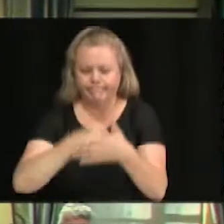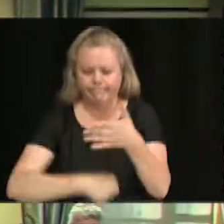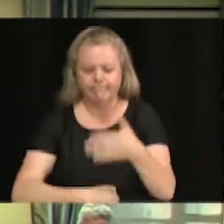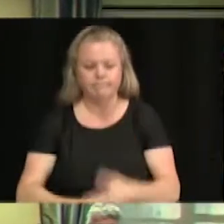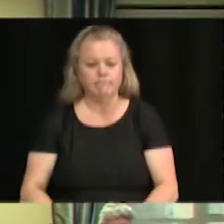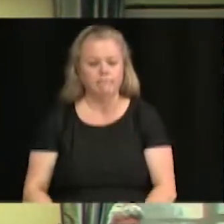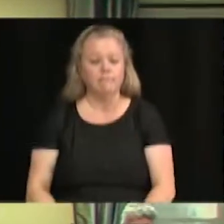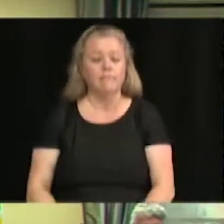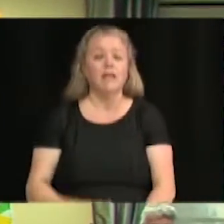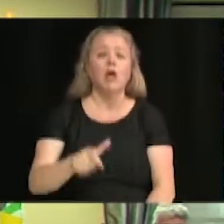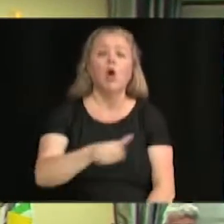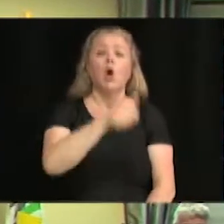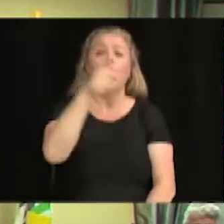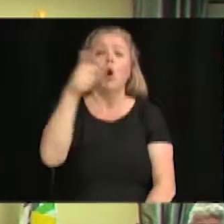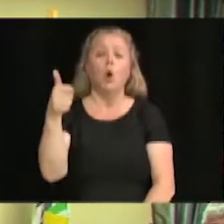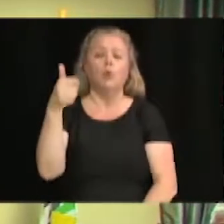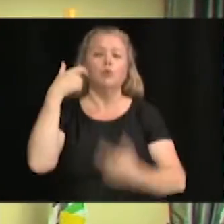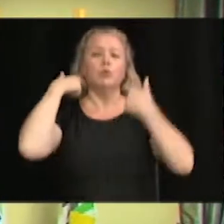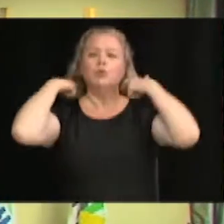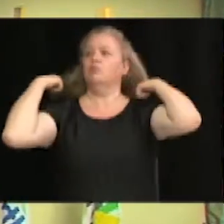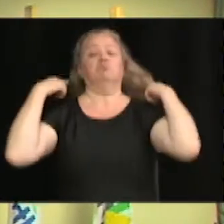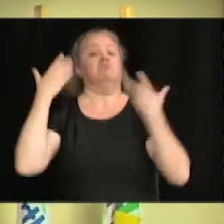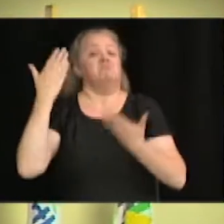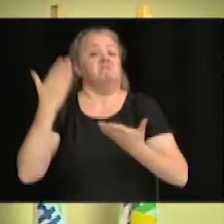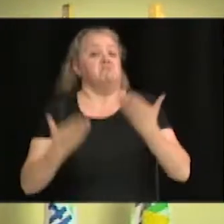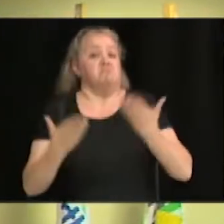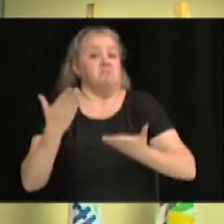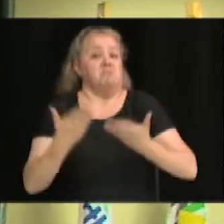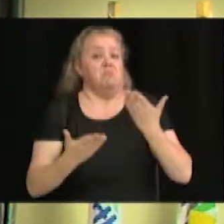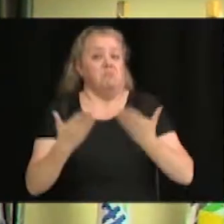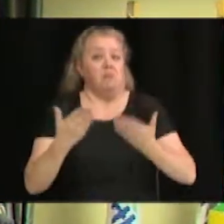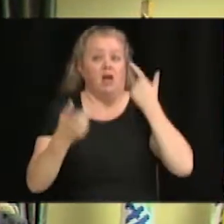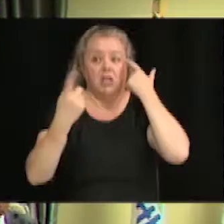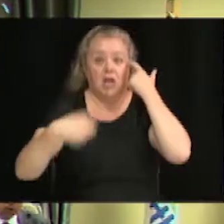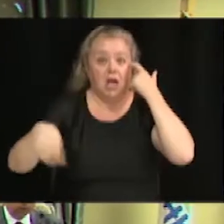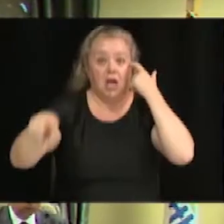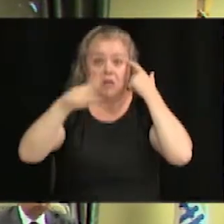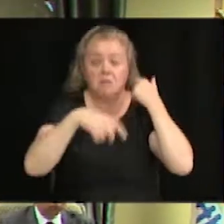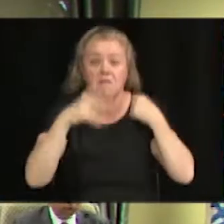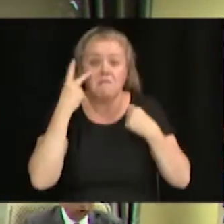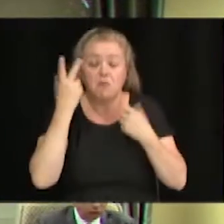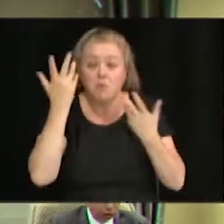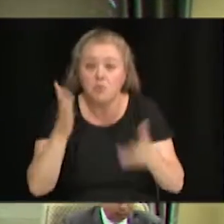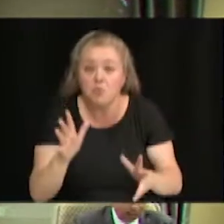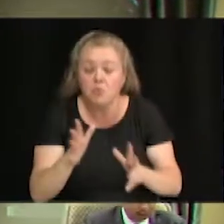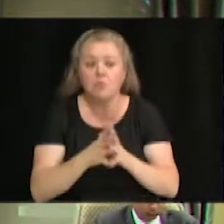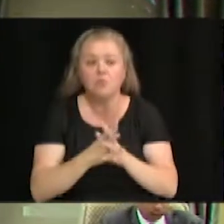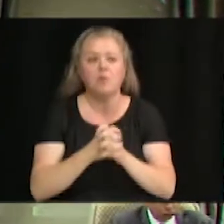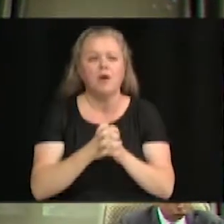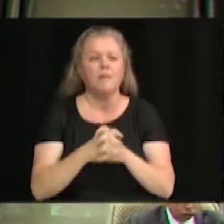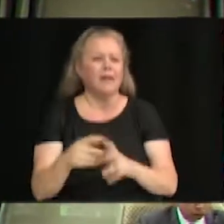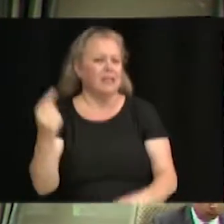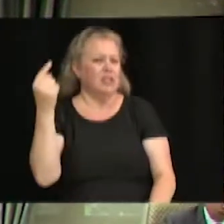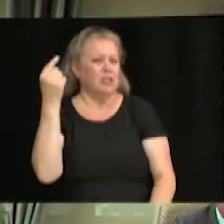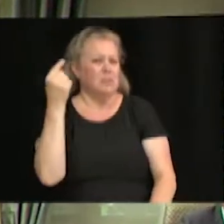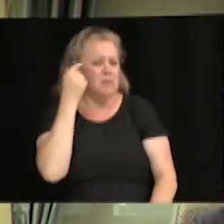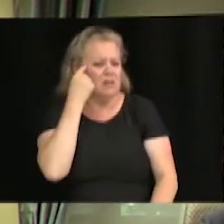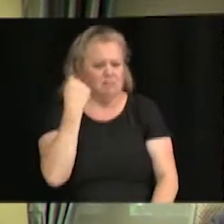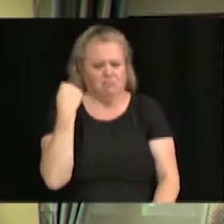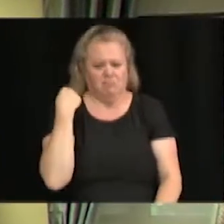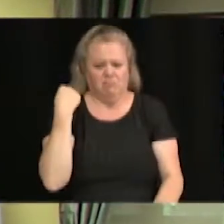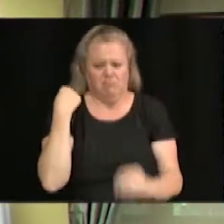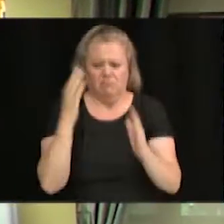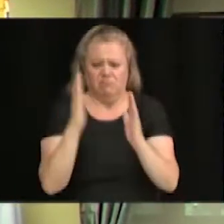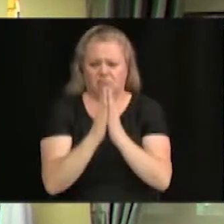Un autre classement, peut-être que les gens en ont pris connaissance, mais je pense que le magazine vient tout juste de sortir